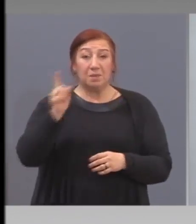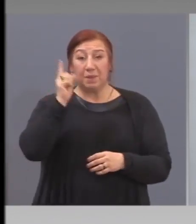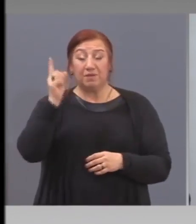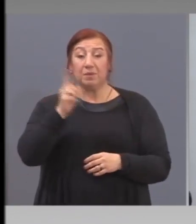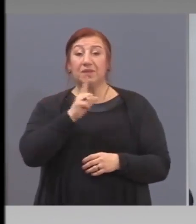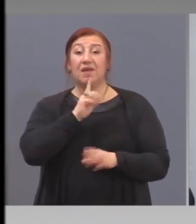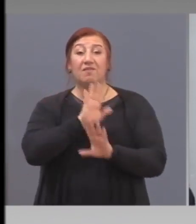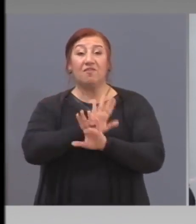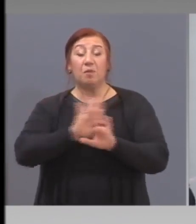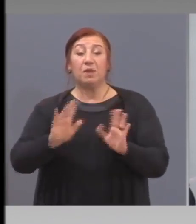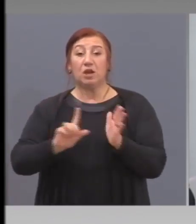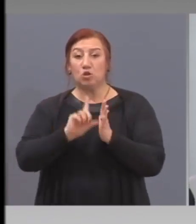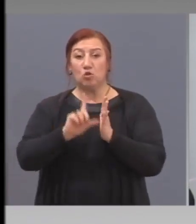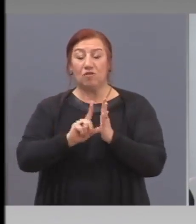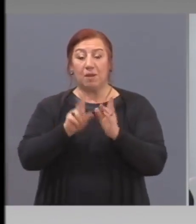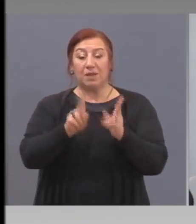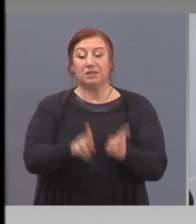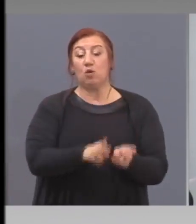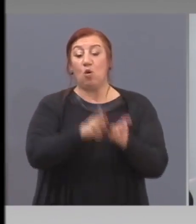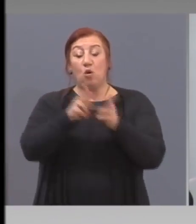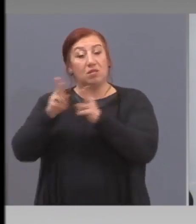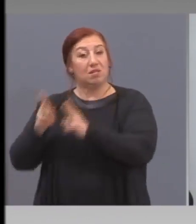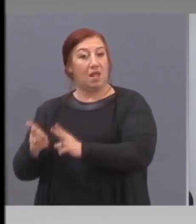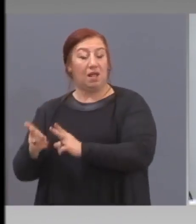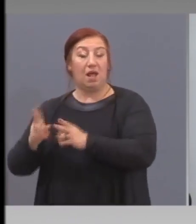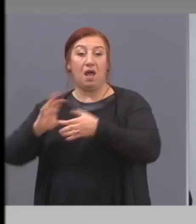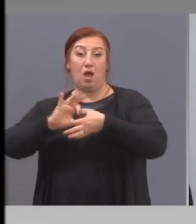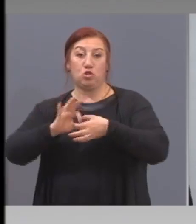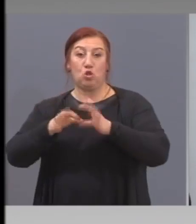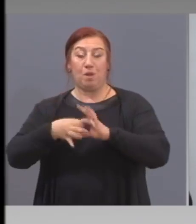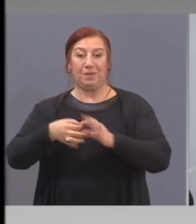отлагва Олимпиада. На всички, които